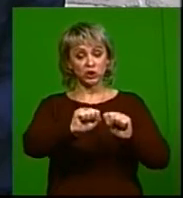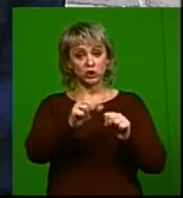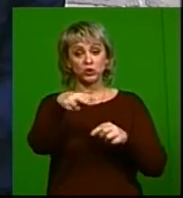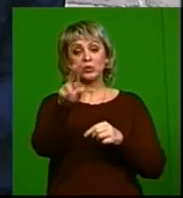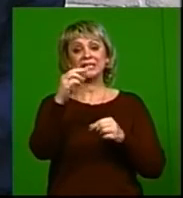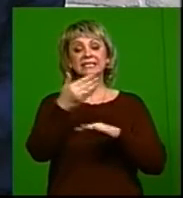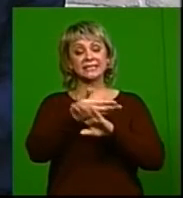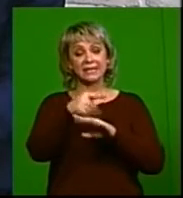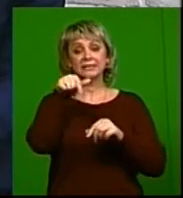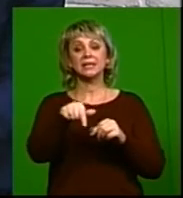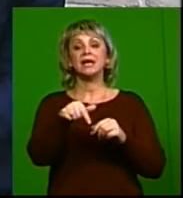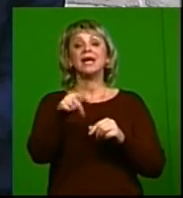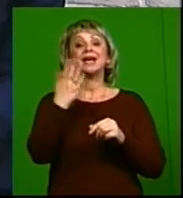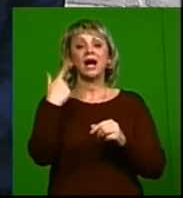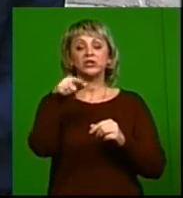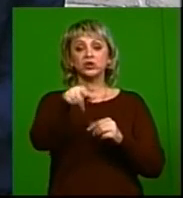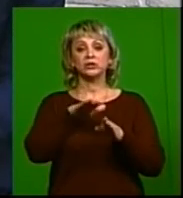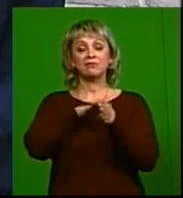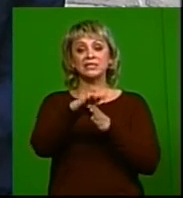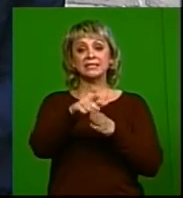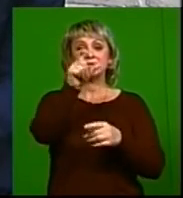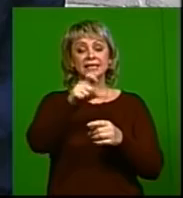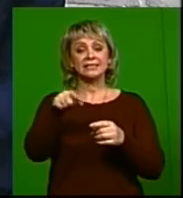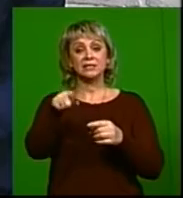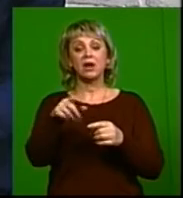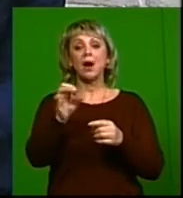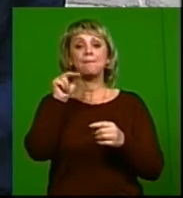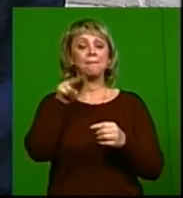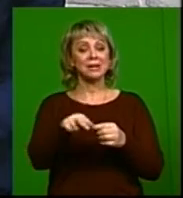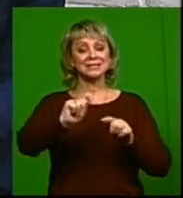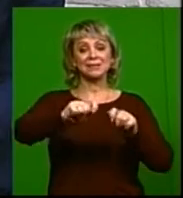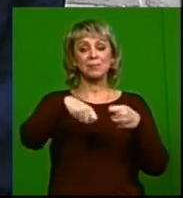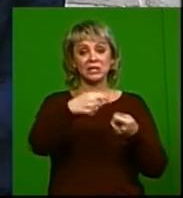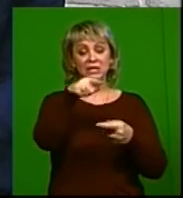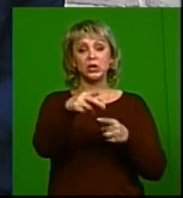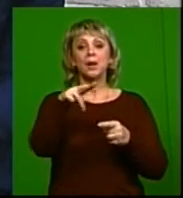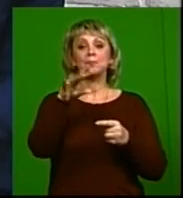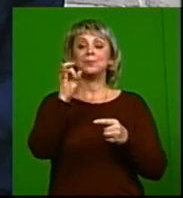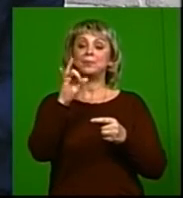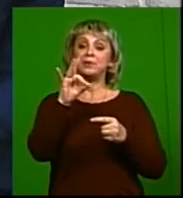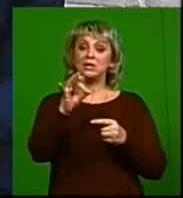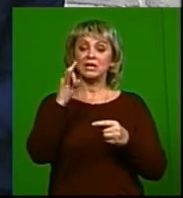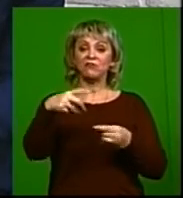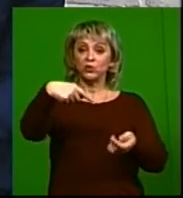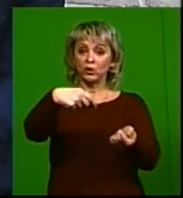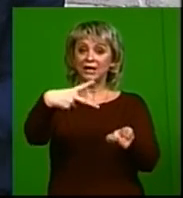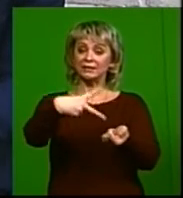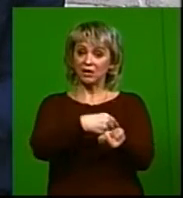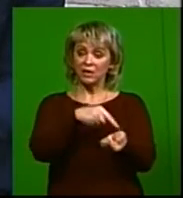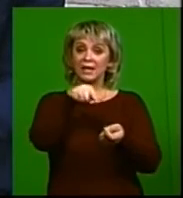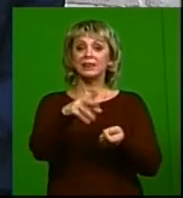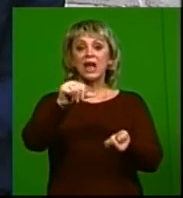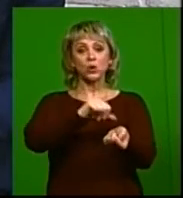использования презерватива. И, конечно, в целом для населения это наиболее опасный путь передачи. Это при внутривенном употреблении